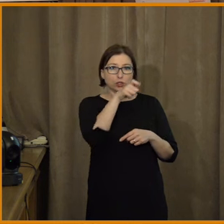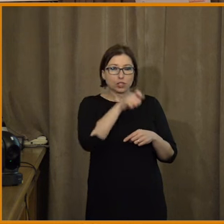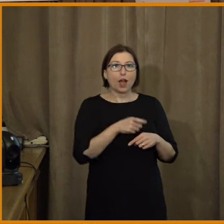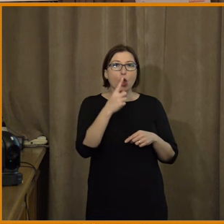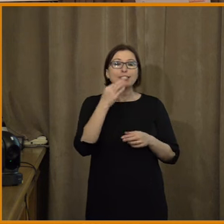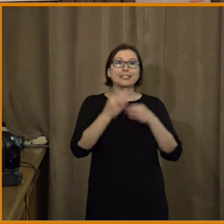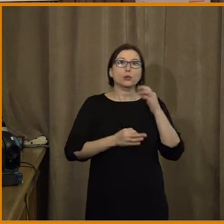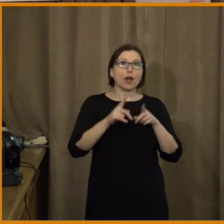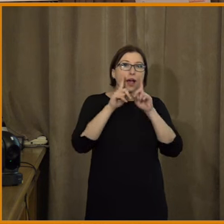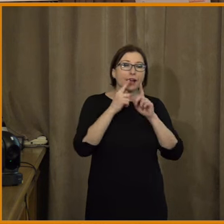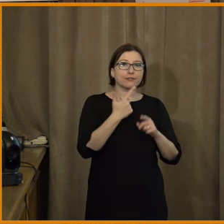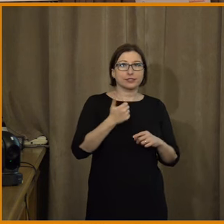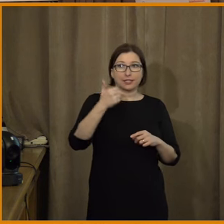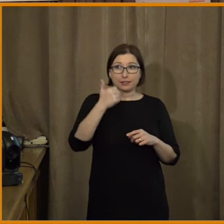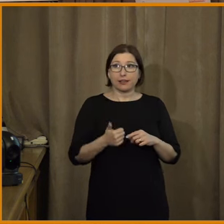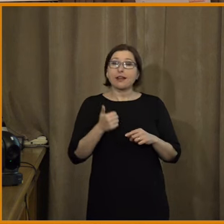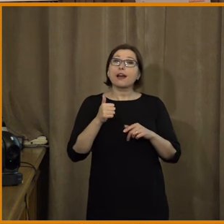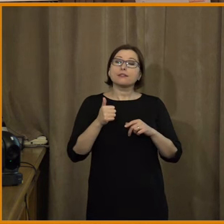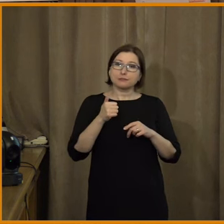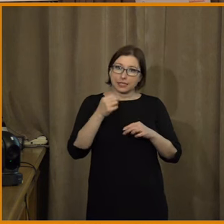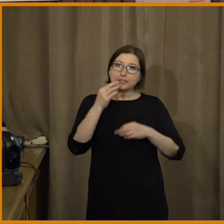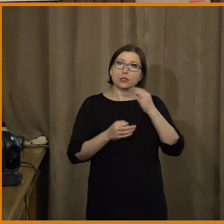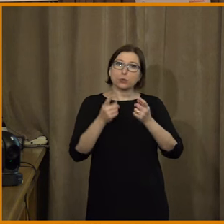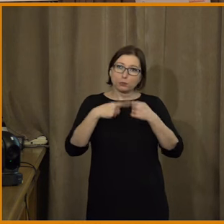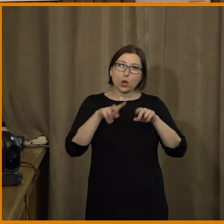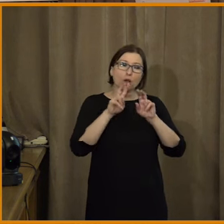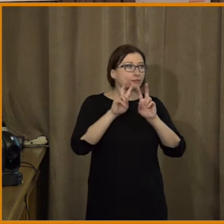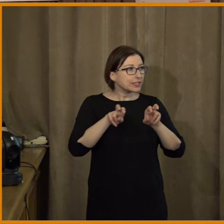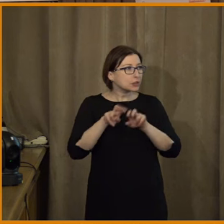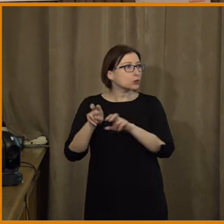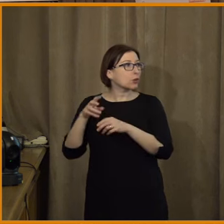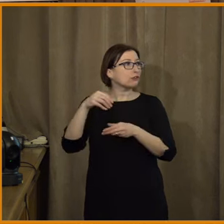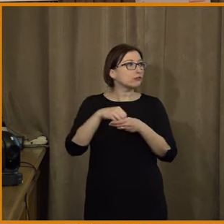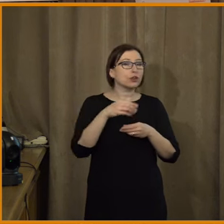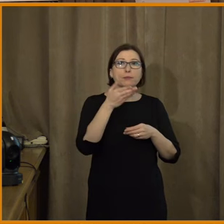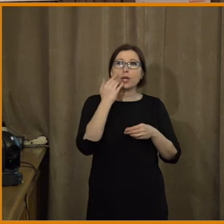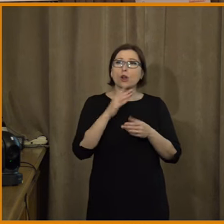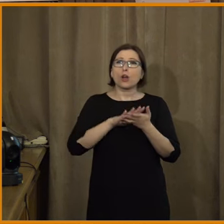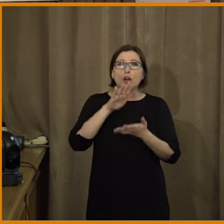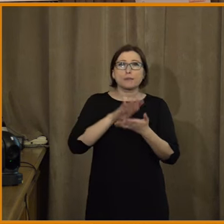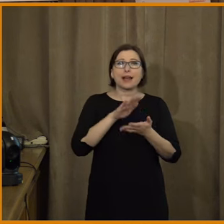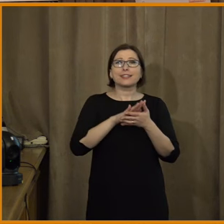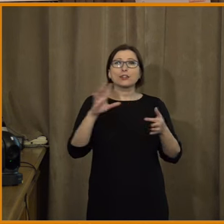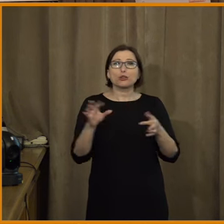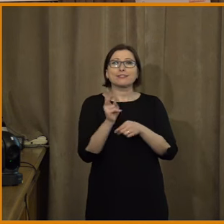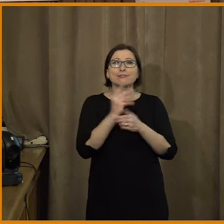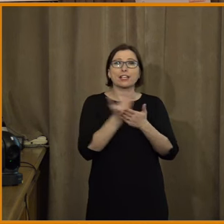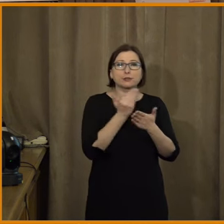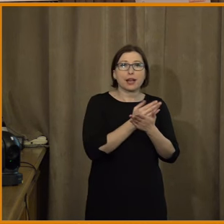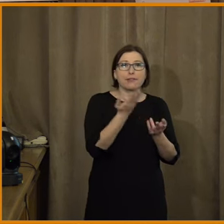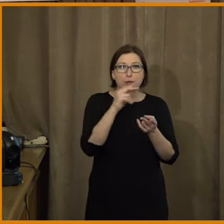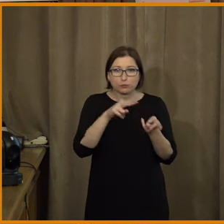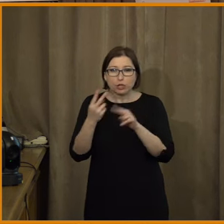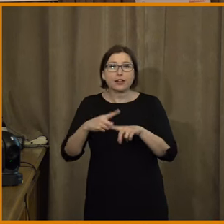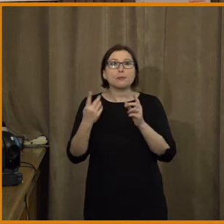H21, výzkumný institut, který, jak už Maria zmiňovala spoustu, tady překládá důležitých materiálu, ať už co se týče dezinformací nebo